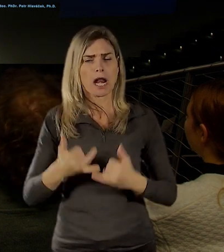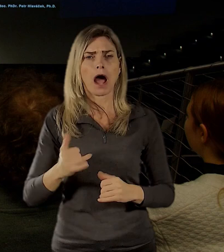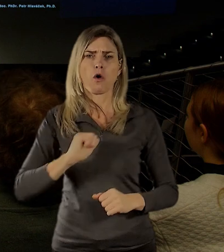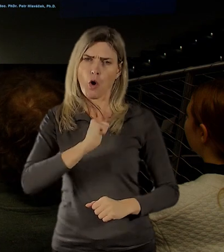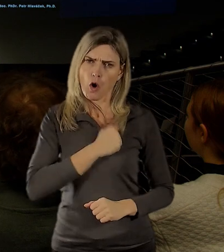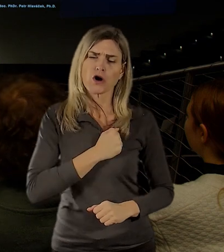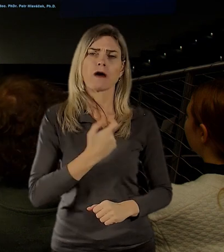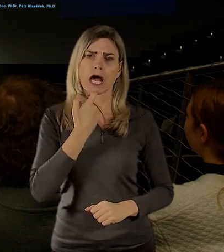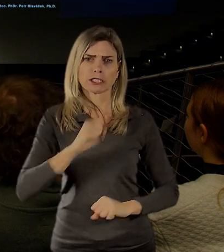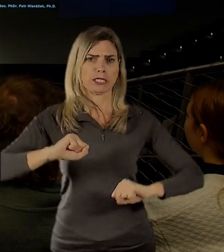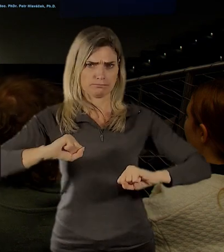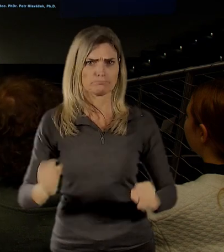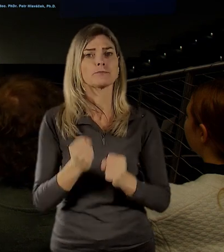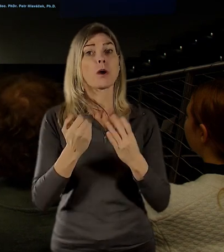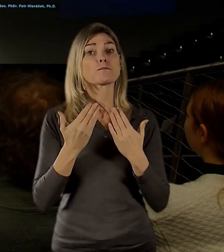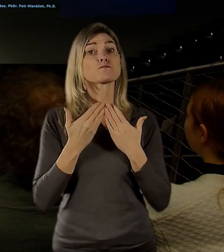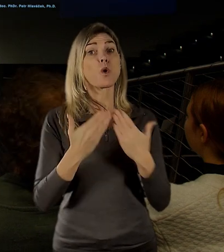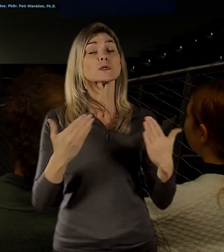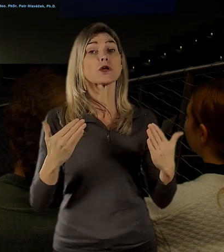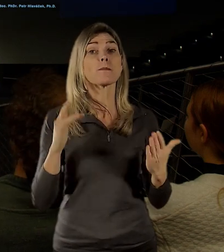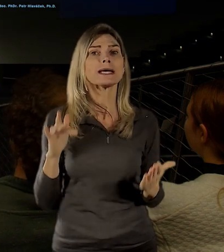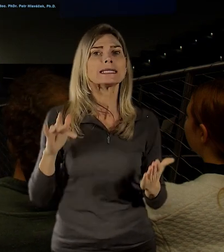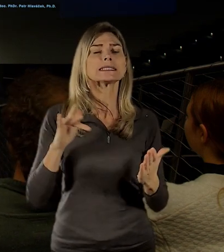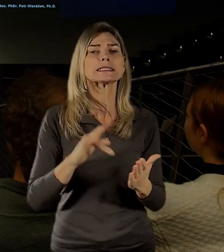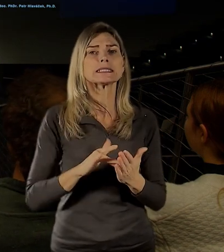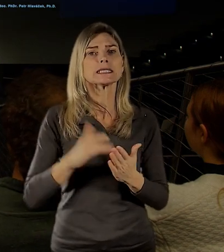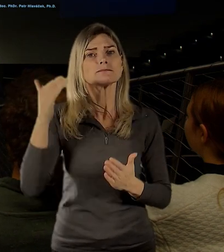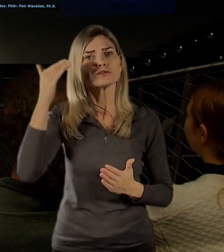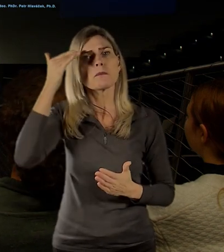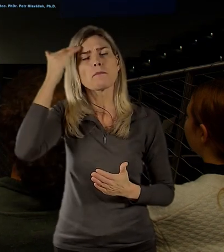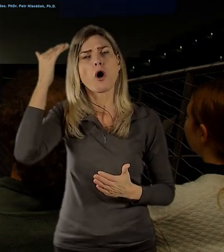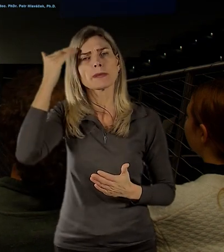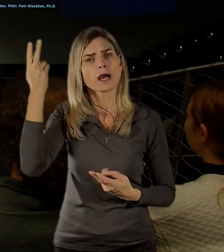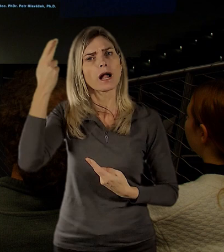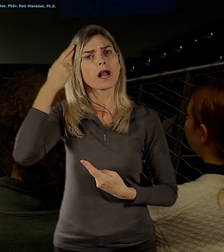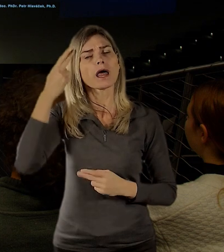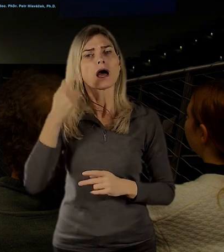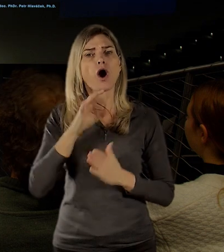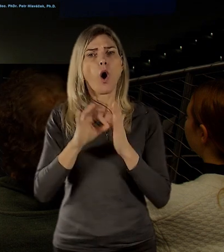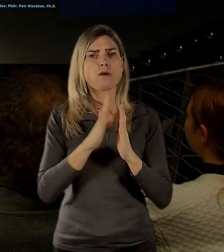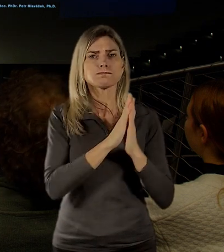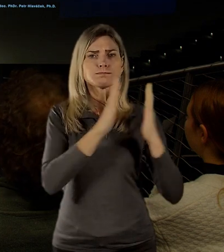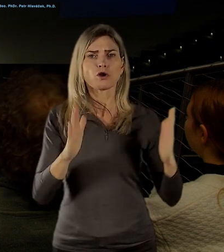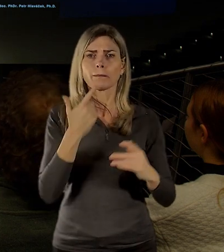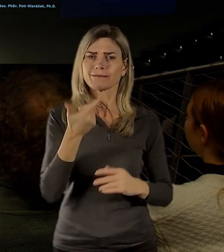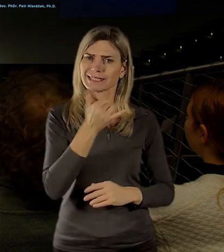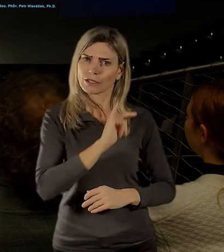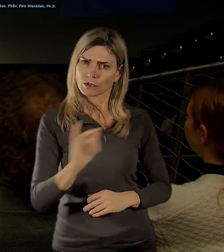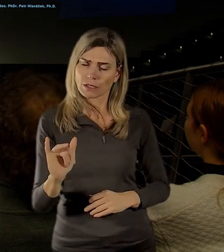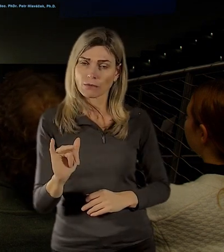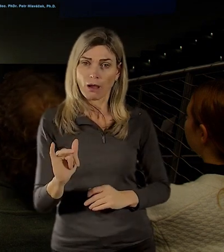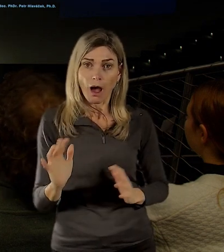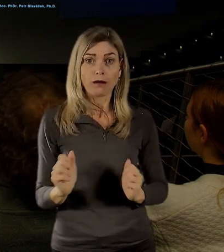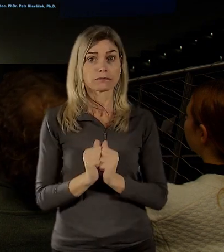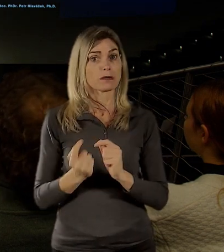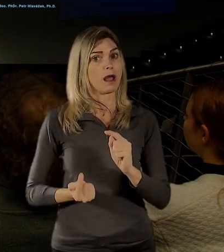založit muzeum paměti 20. století. No a byť je to asi náhoda, tak je to skvělá náhoda, že